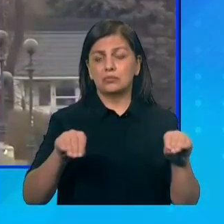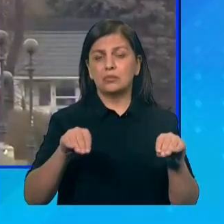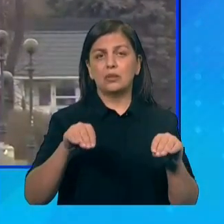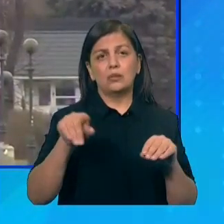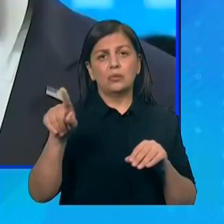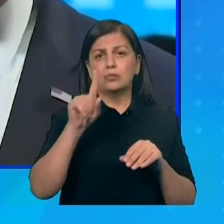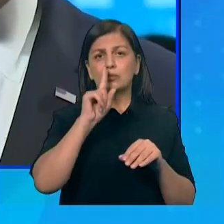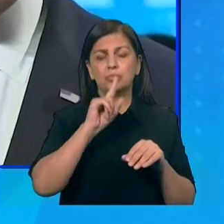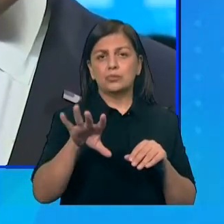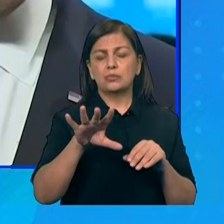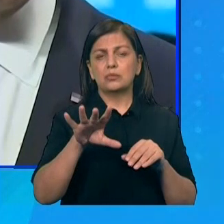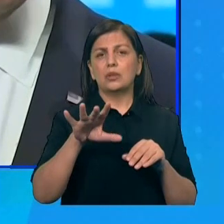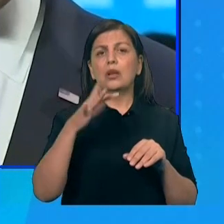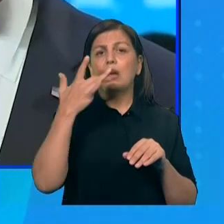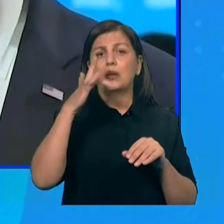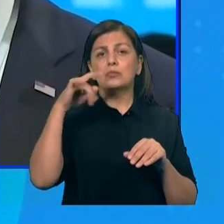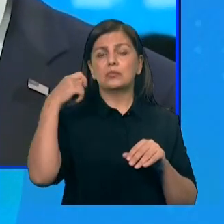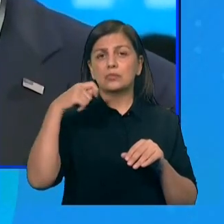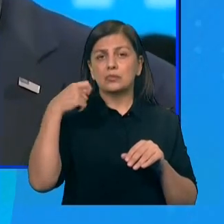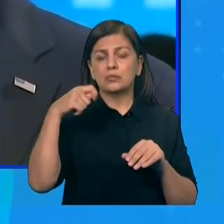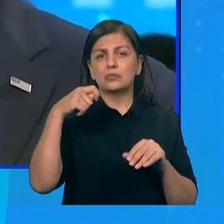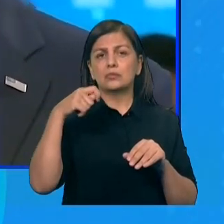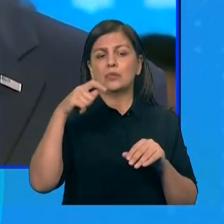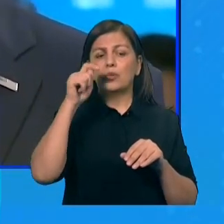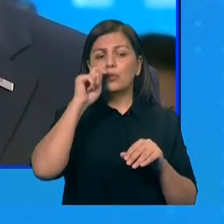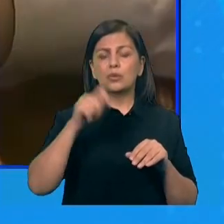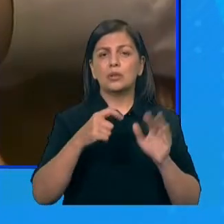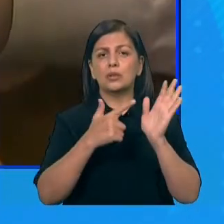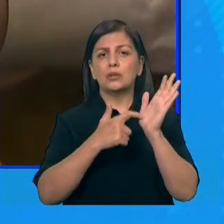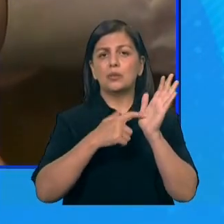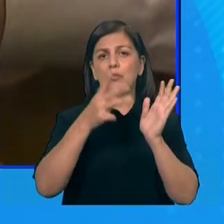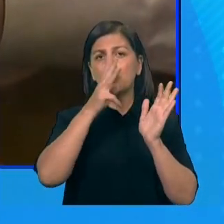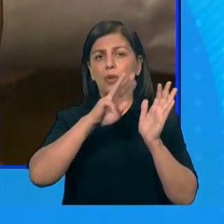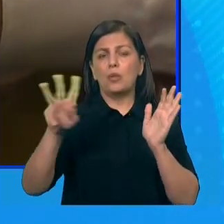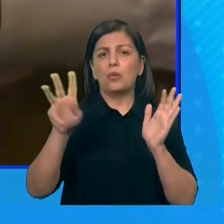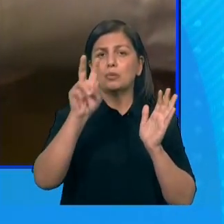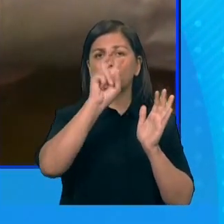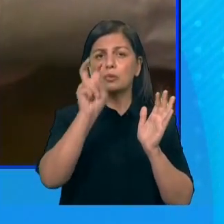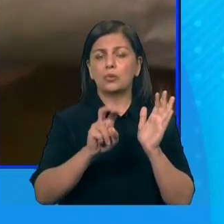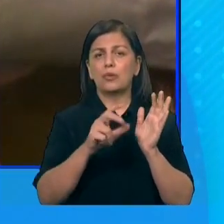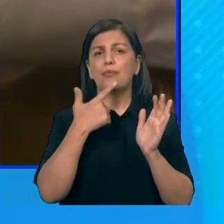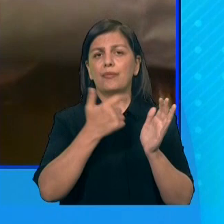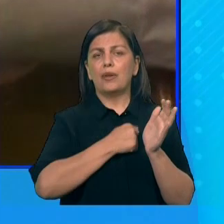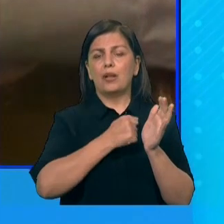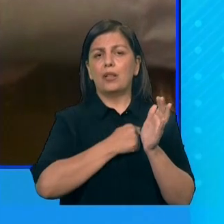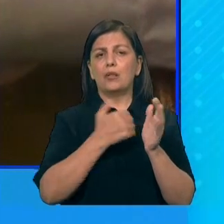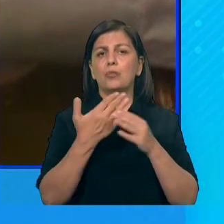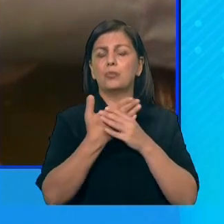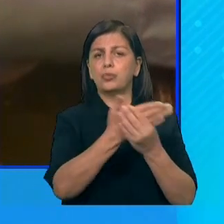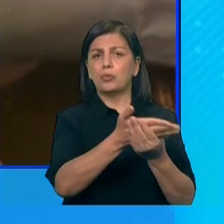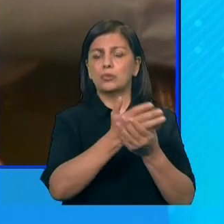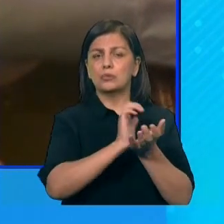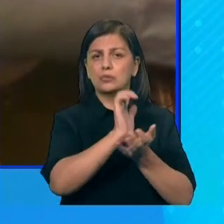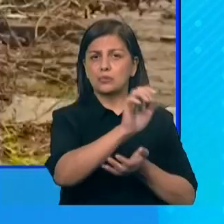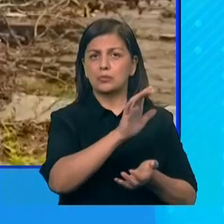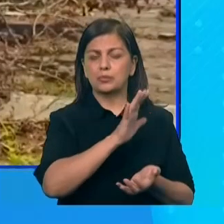ABŞ prezidenti Joe Biden Ukrayna 700 milyon dollarlıq hərbi yardım paketi verdi